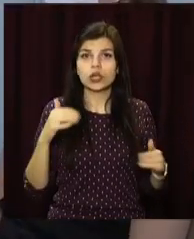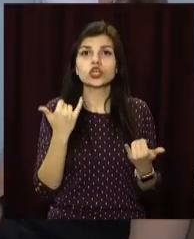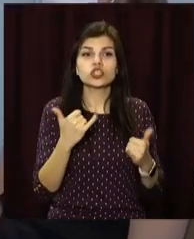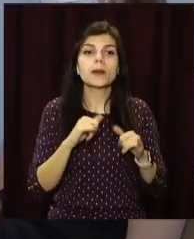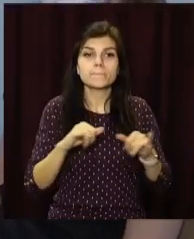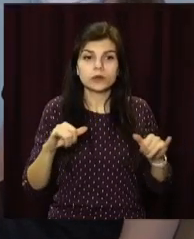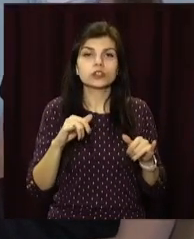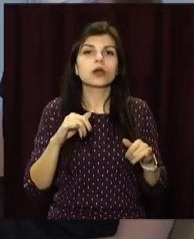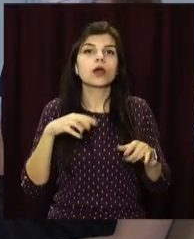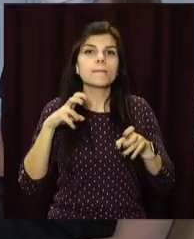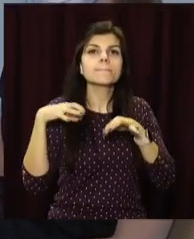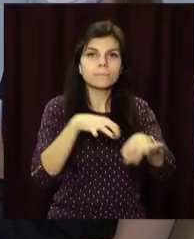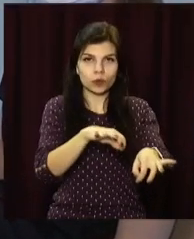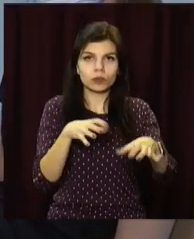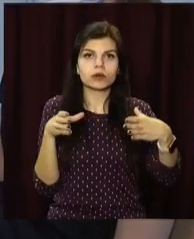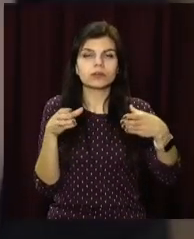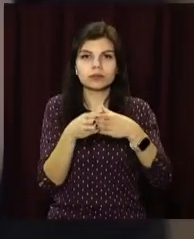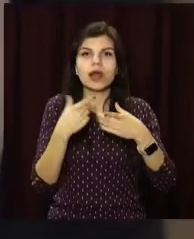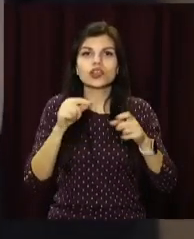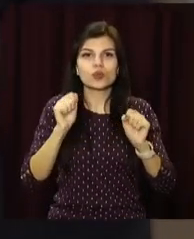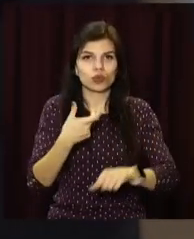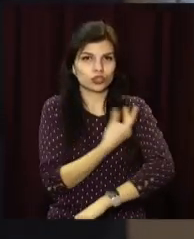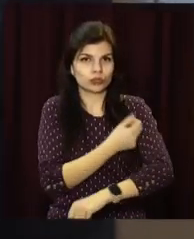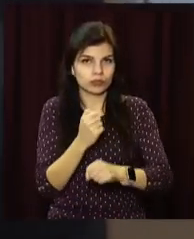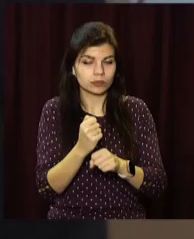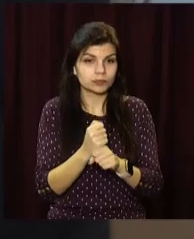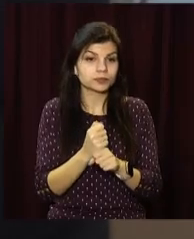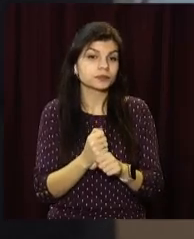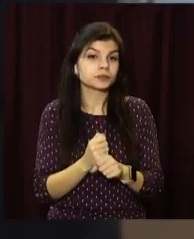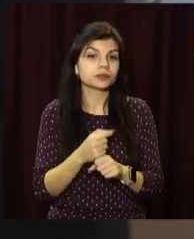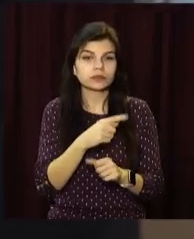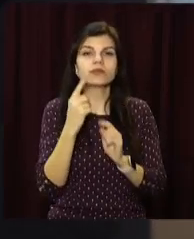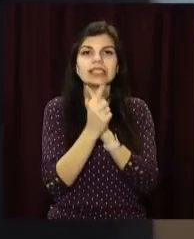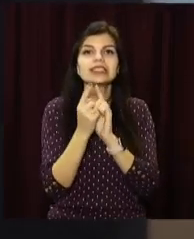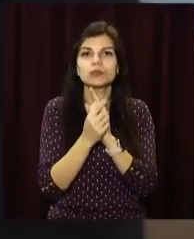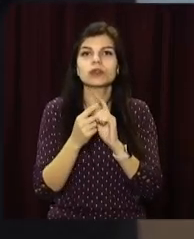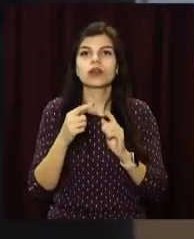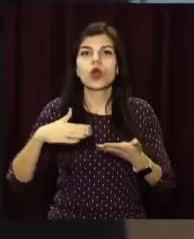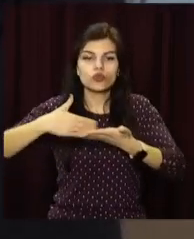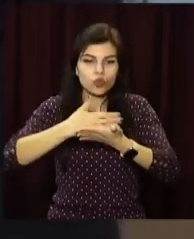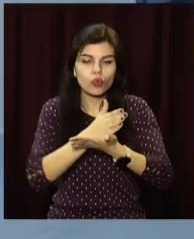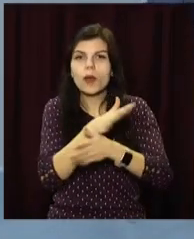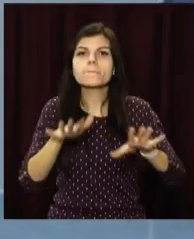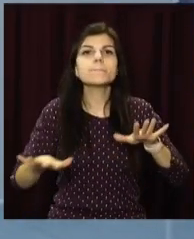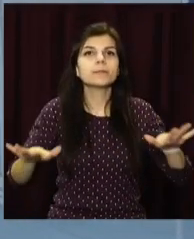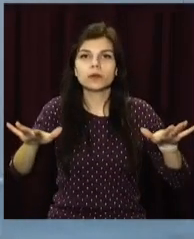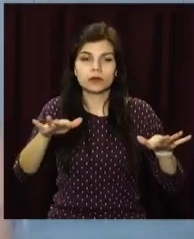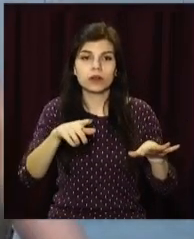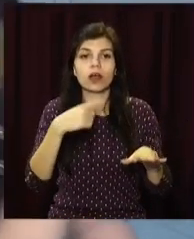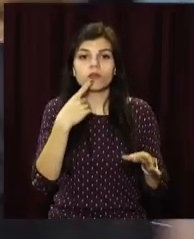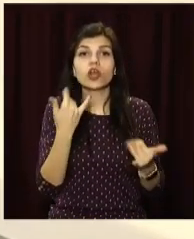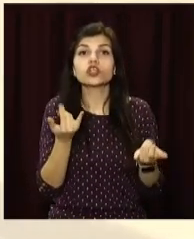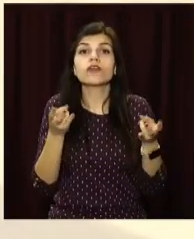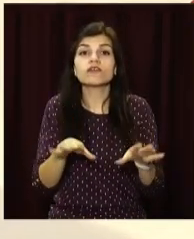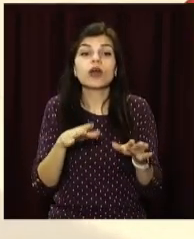збільшують кількість мобільних бригад та пунктів чеплення. Крім того, відомство внесло зміни до дорожньої карти імунізації. Залишковими дозами